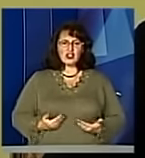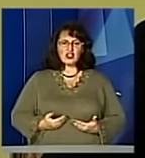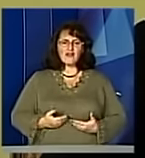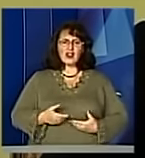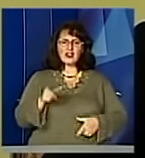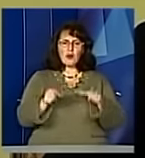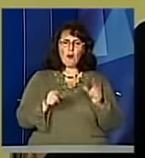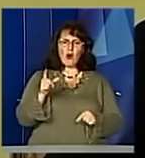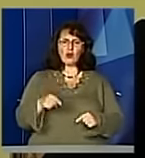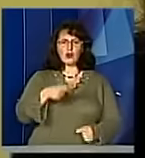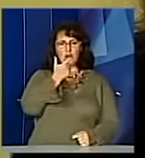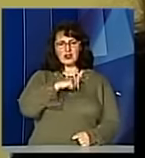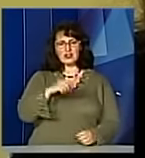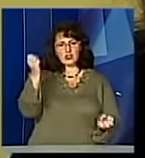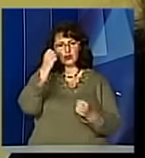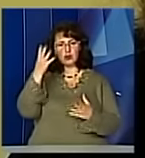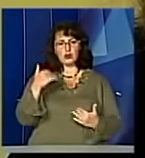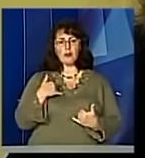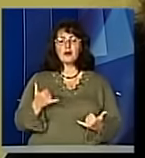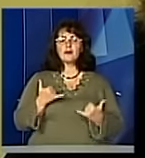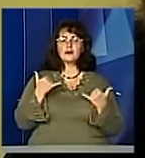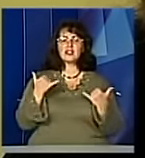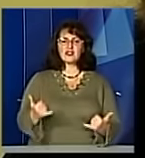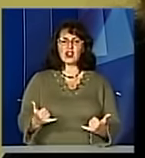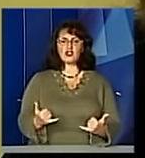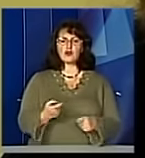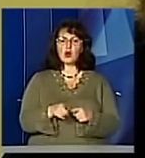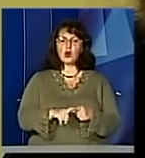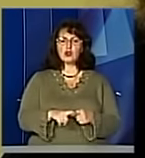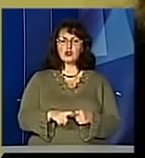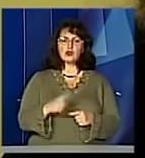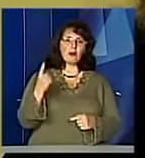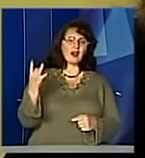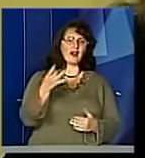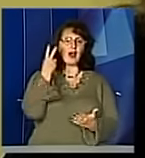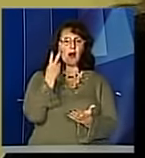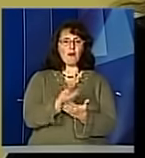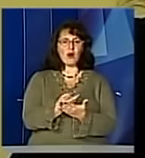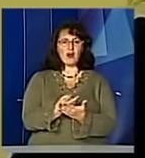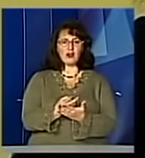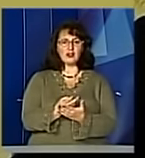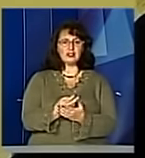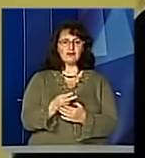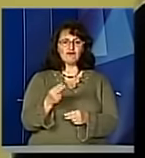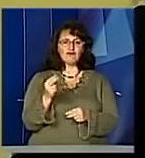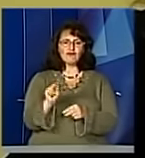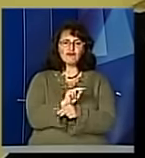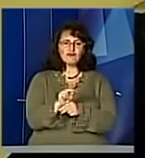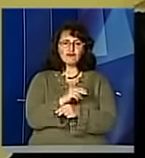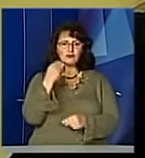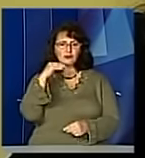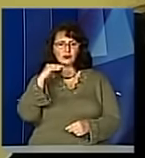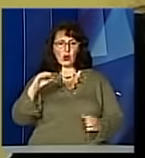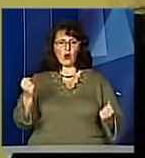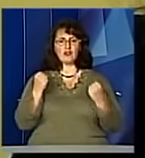цілої класичної культури. Ми присвячуємо цю прем'єру виздоровленню першого